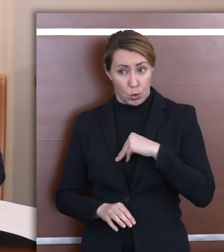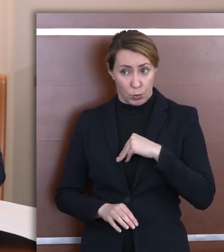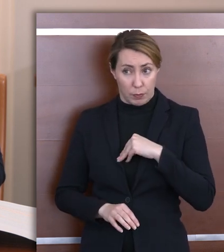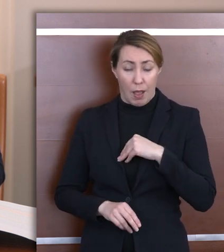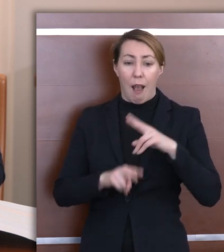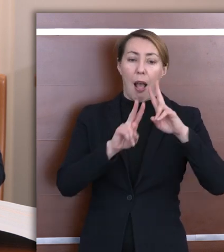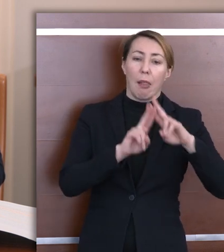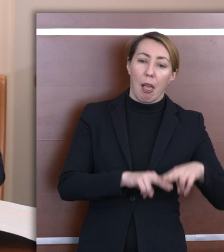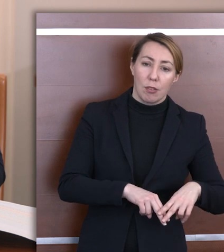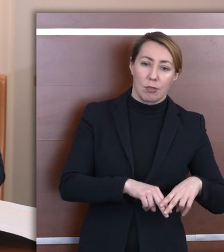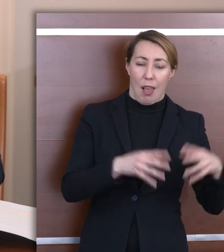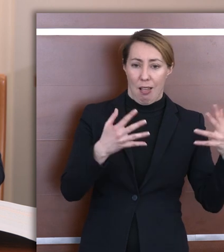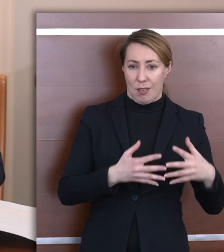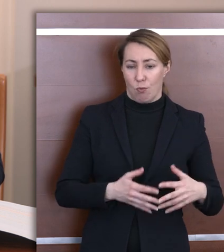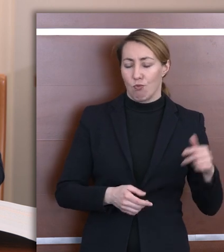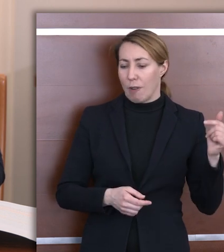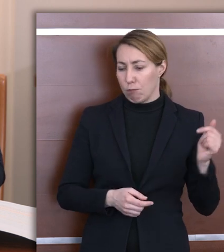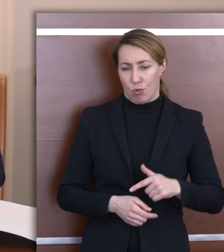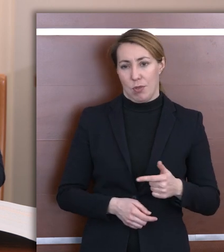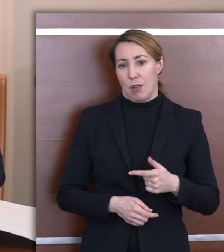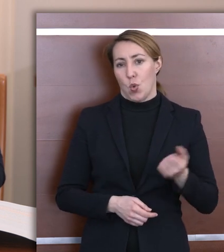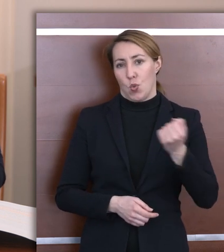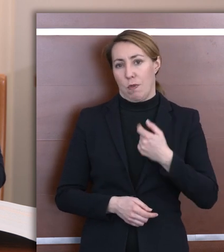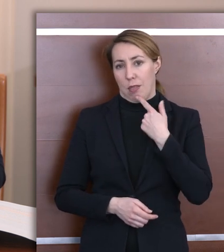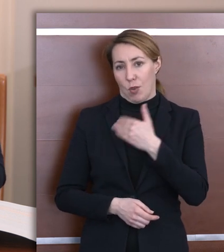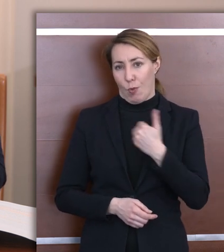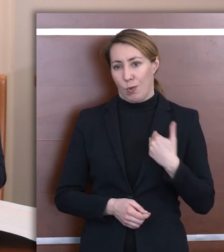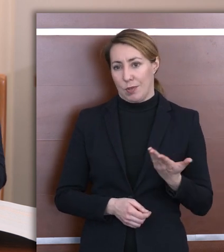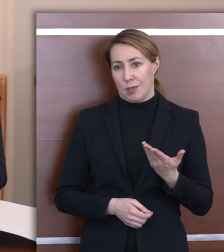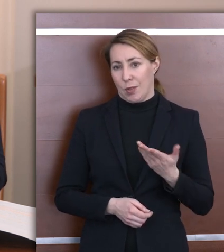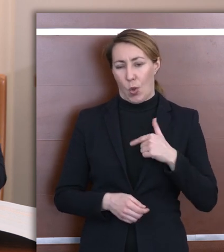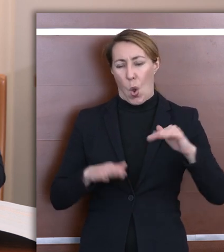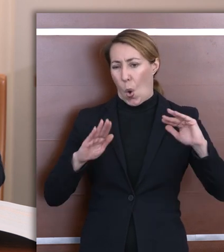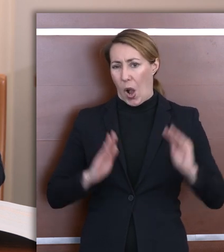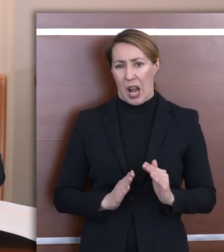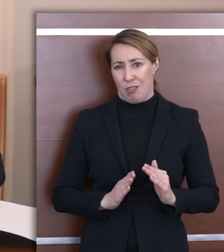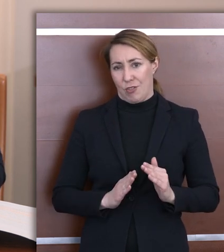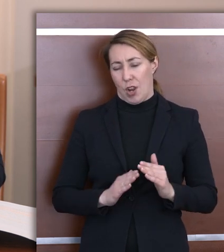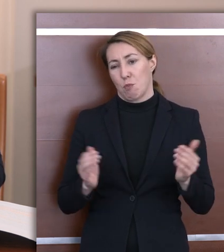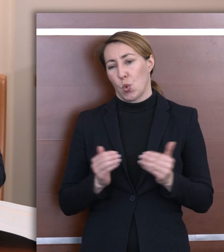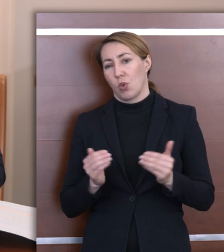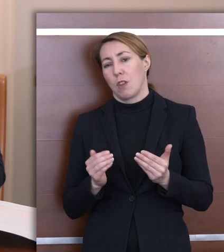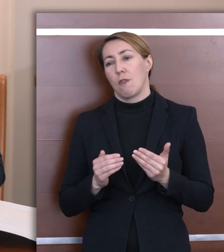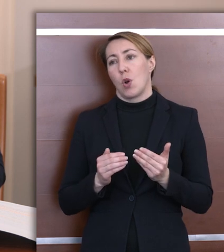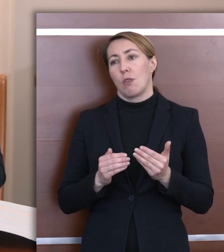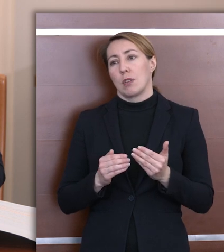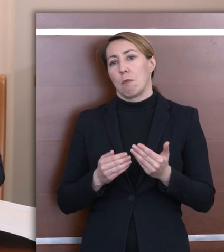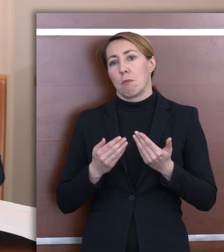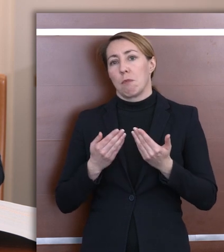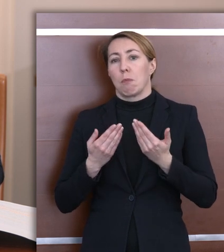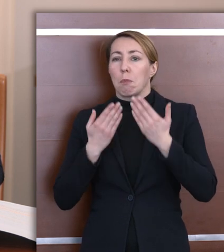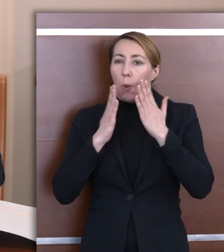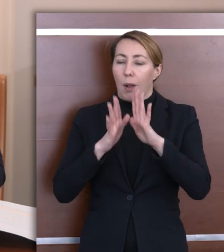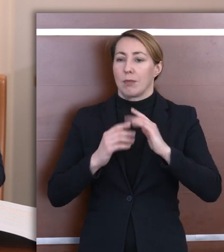Pozostałe egzaminy wymagają posługiwania się językiem polskim. To zdecydowanie ogranicza możliwość wykazania się